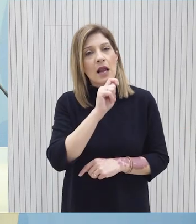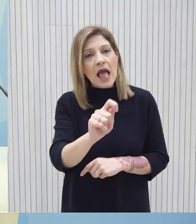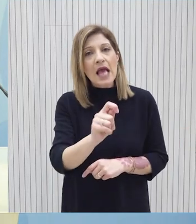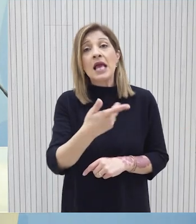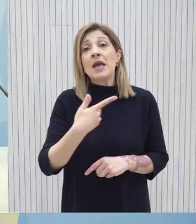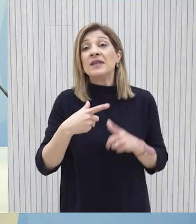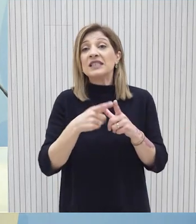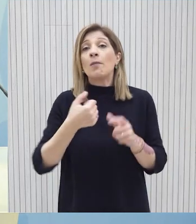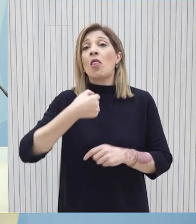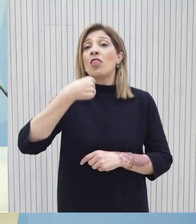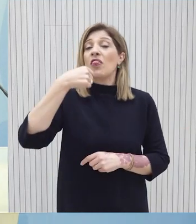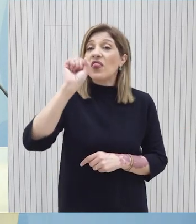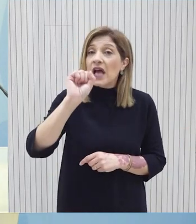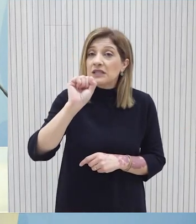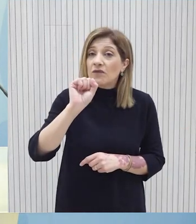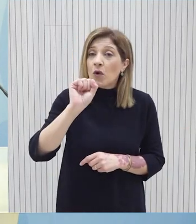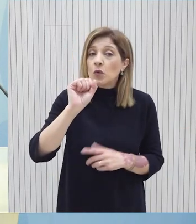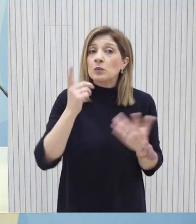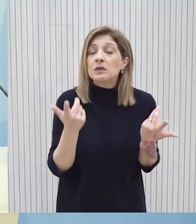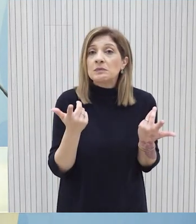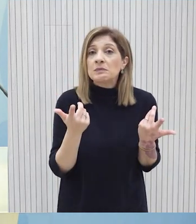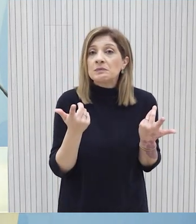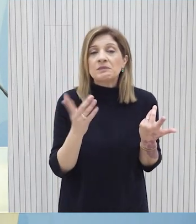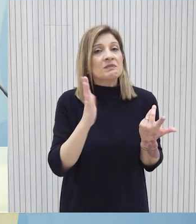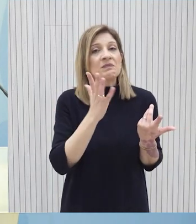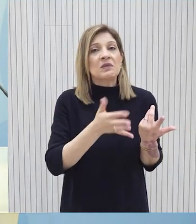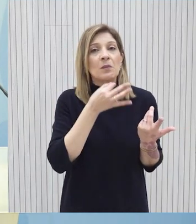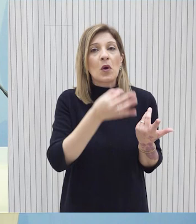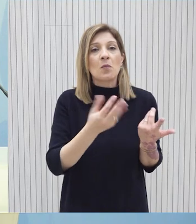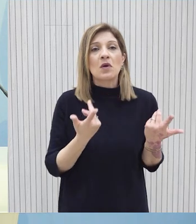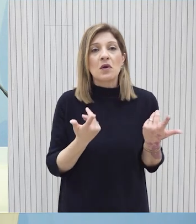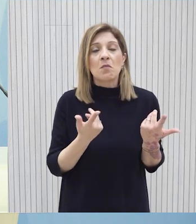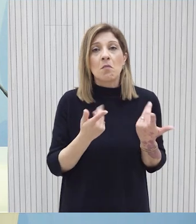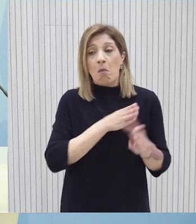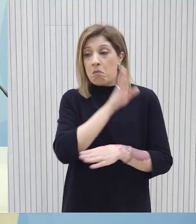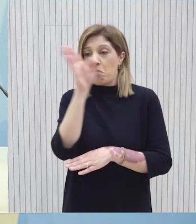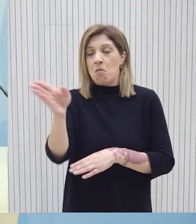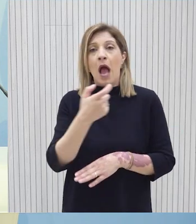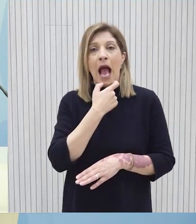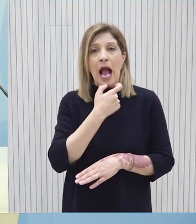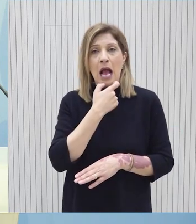διαφωνεί η μάλλη Κύριε Πρόσωπε, τι θα μπορούσατε να έχουμε περισσότερο σε οικονομικότερο στην εξαιρετική συμβίωση